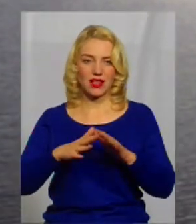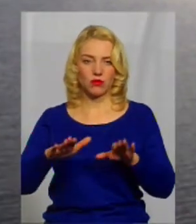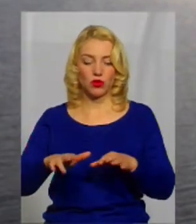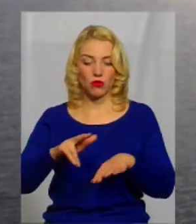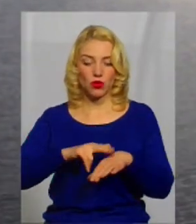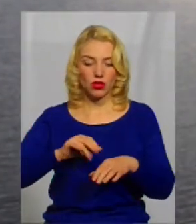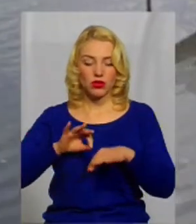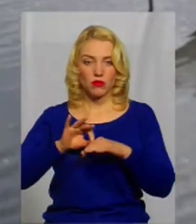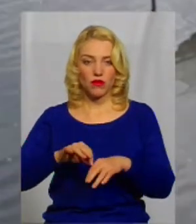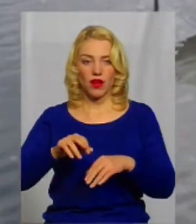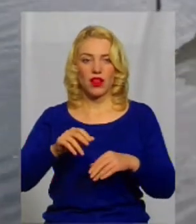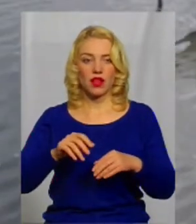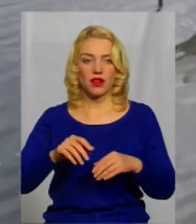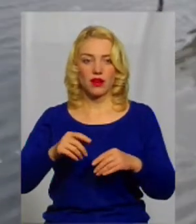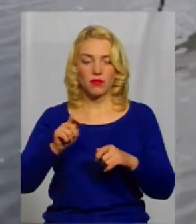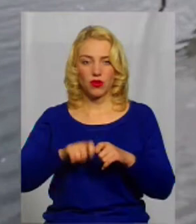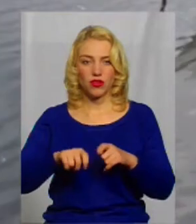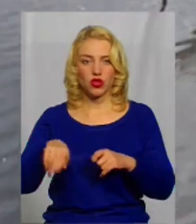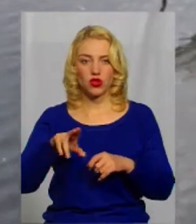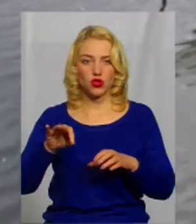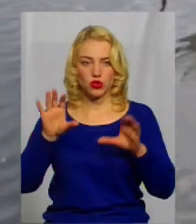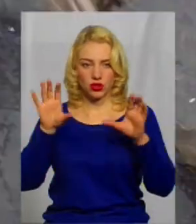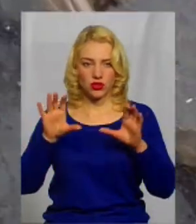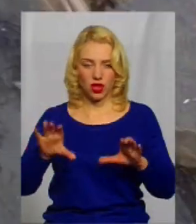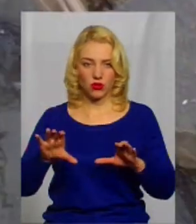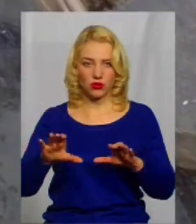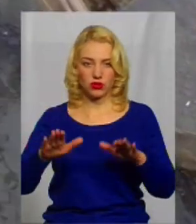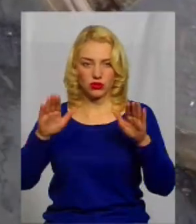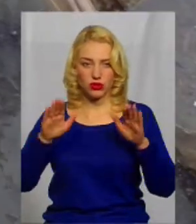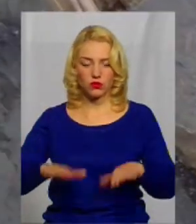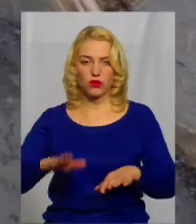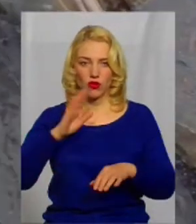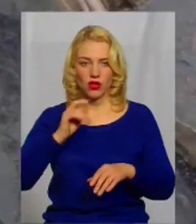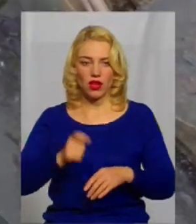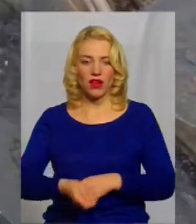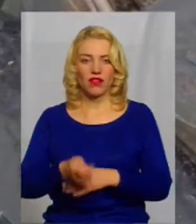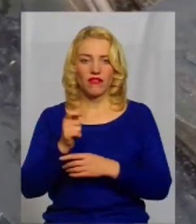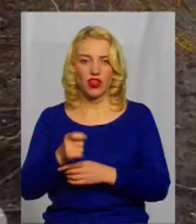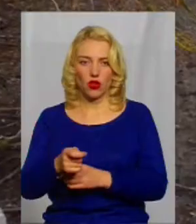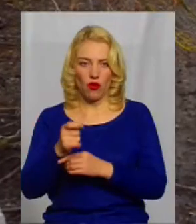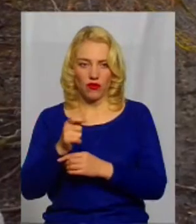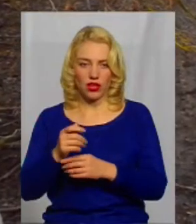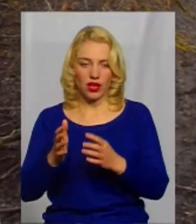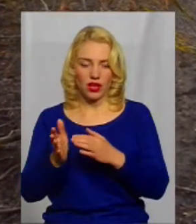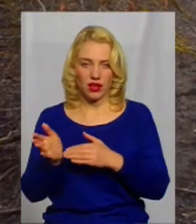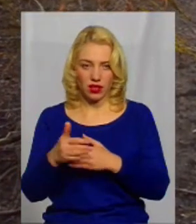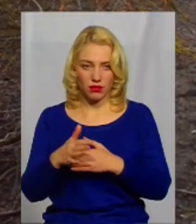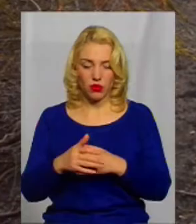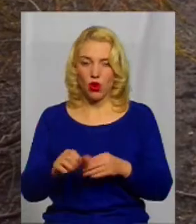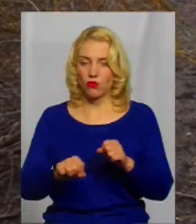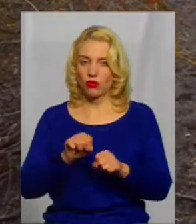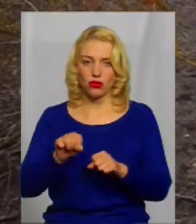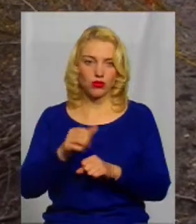перевірку щодо правомірності спуску води та вилову риби у ставку села Гриценке. Порушень правоохоронці не виявили, каже